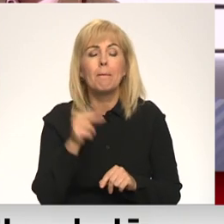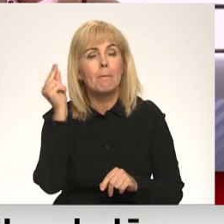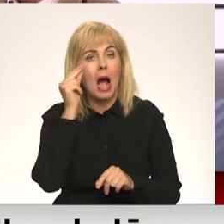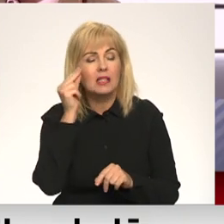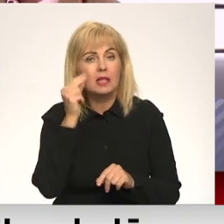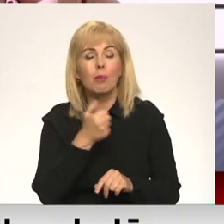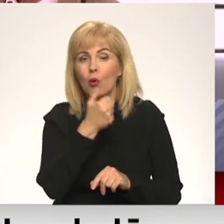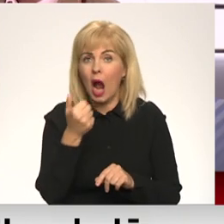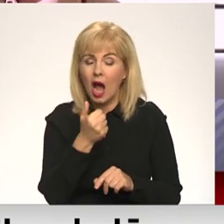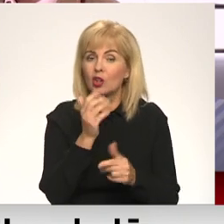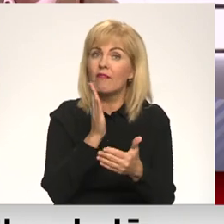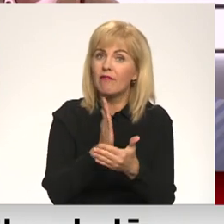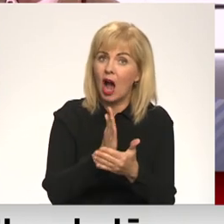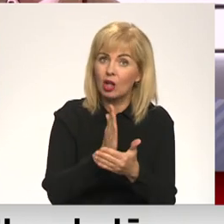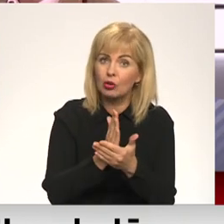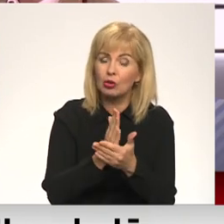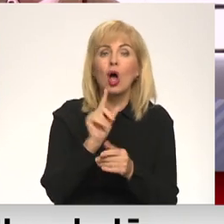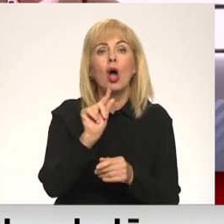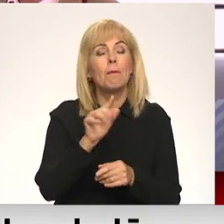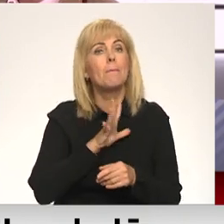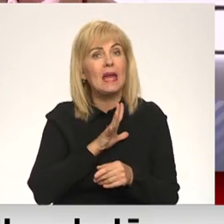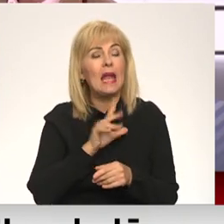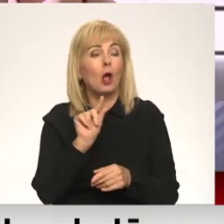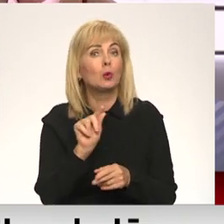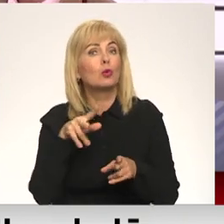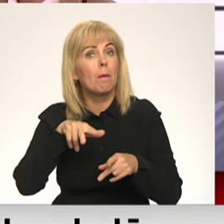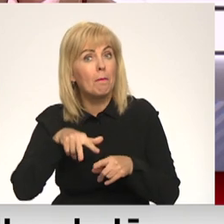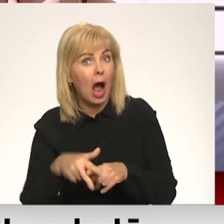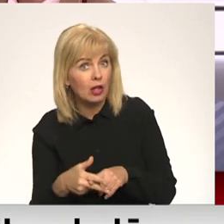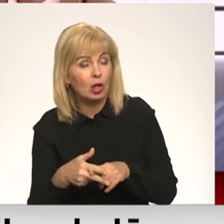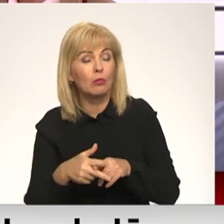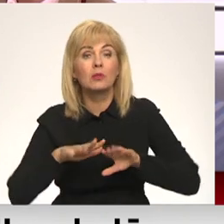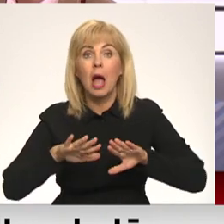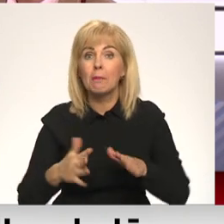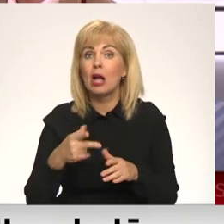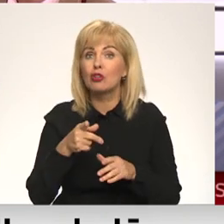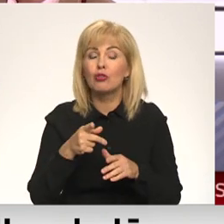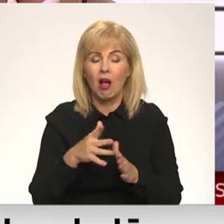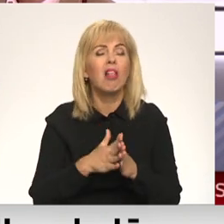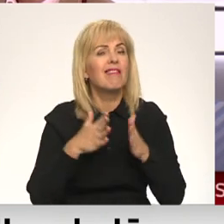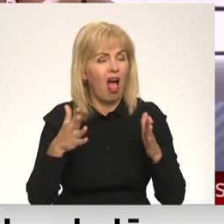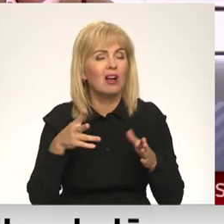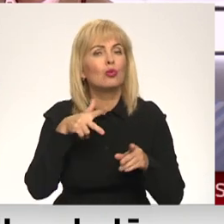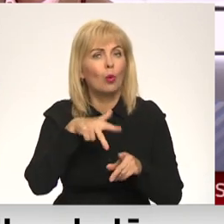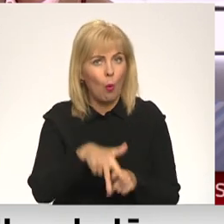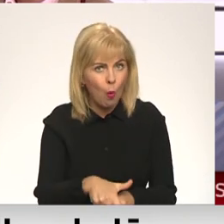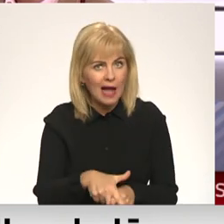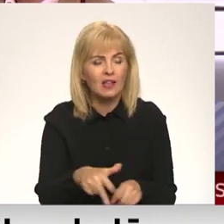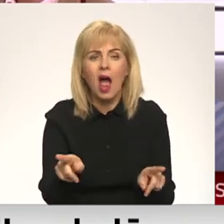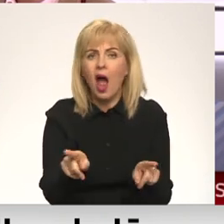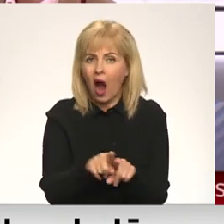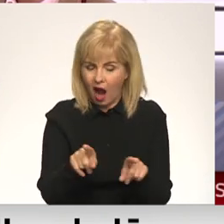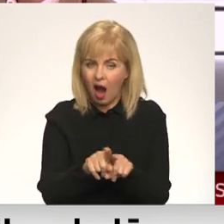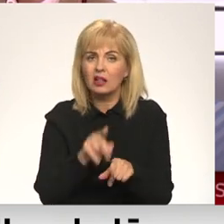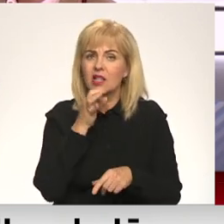gada vidus, tur neliels pārtraukums, bet šīs te vislielāko slodzi un arī,